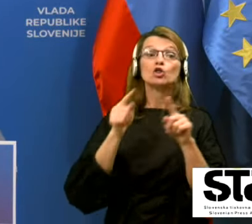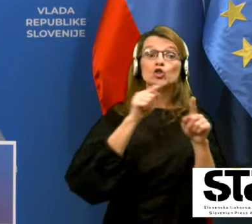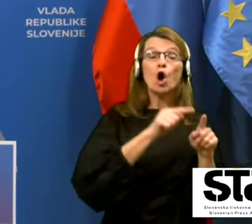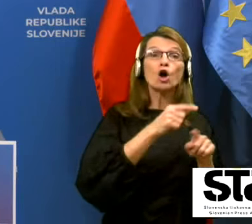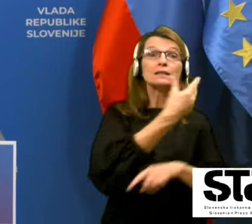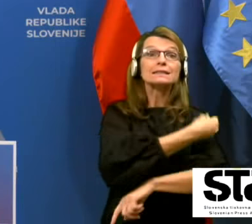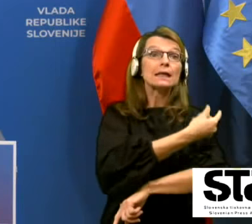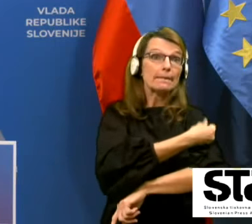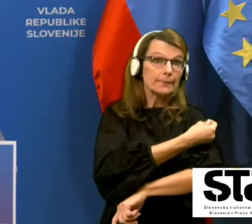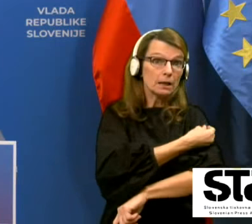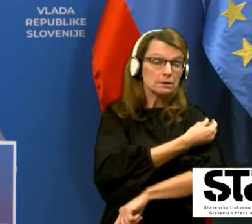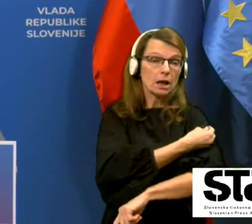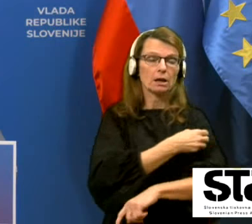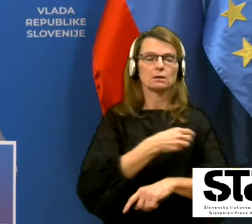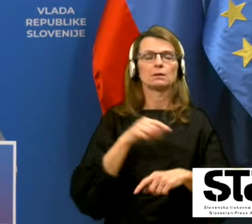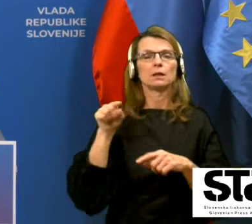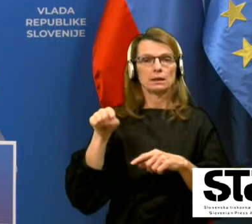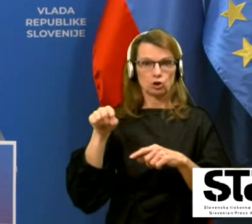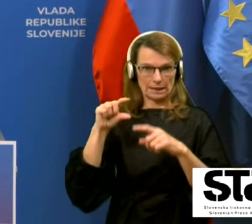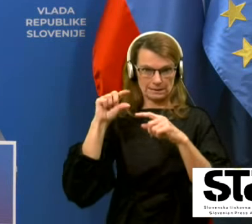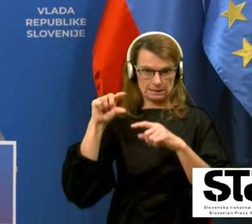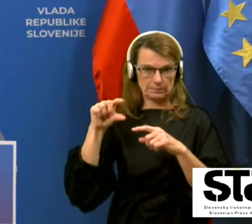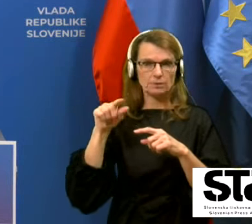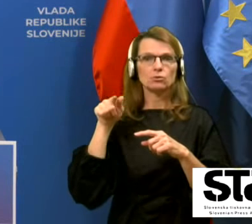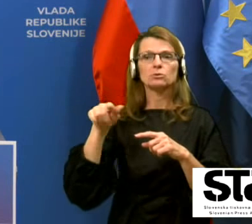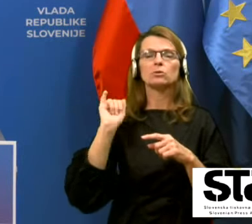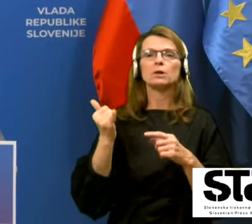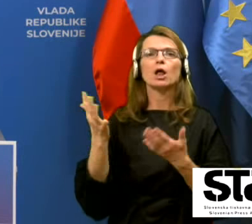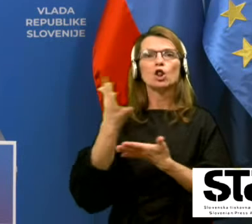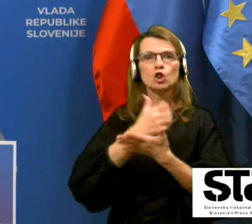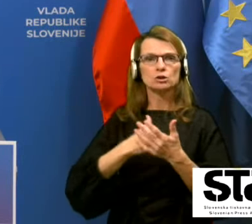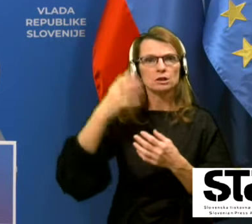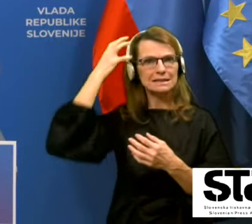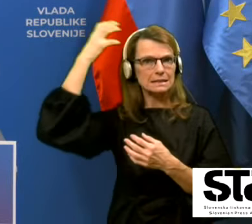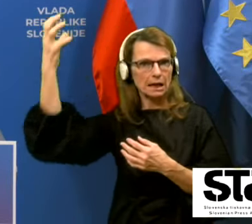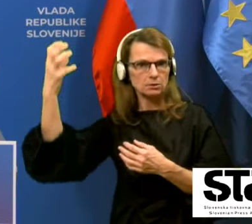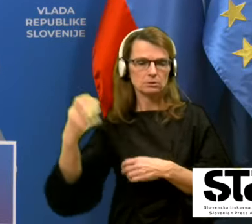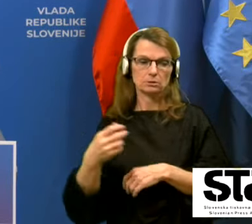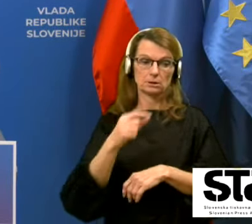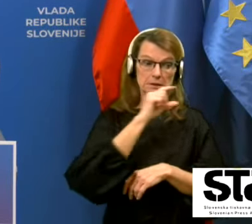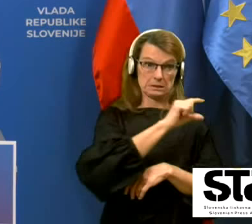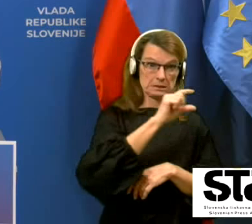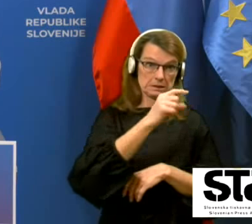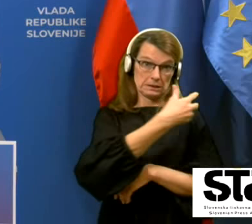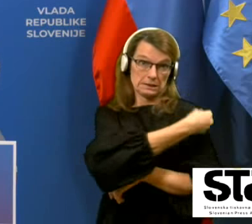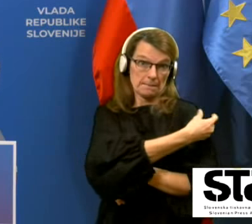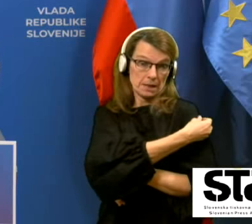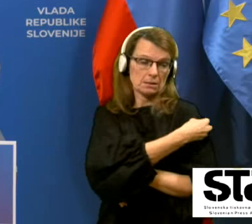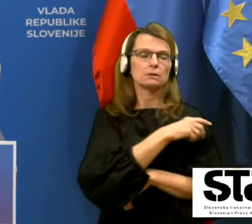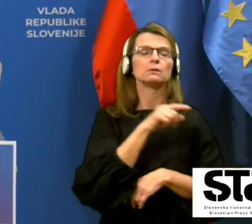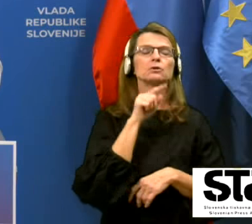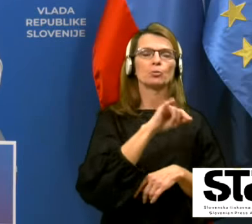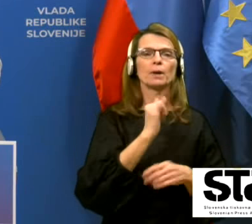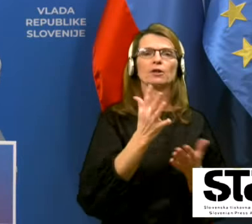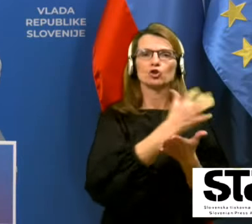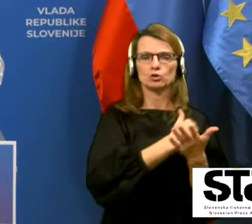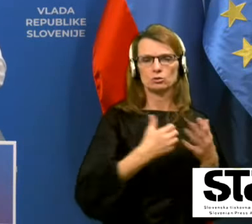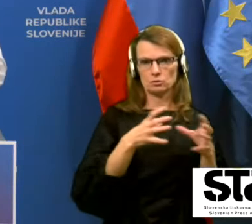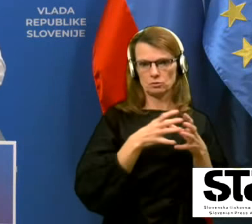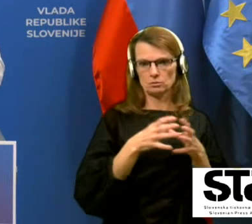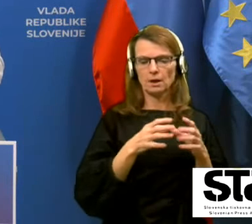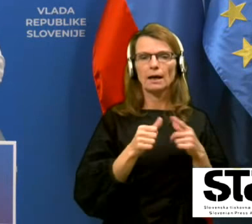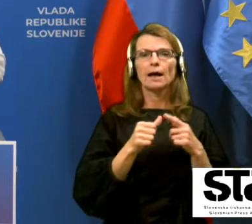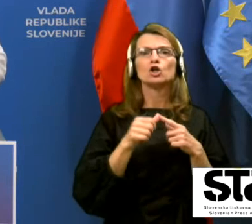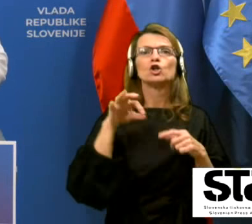podvig naše družbe. Jaz se bom pa sam še osebno zahvalil dvem krasnim epidemiologinjam, to je dr. Marta Gargič